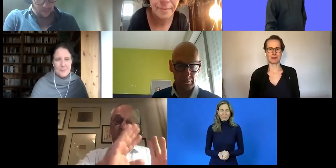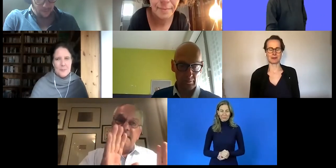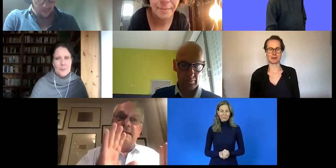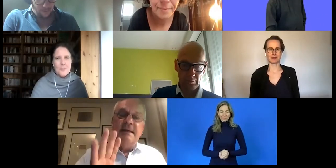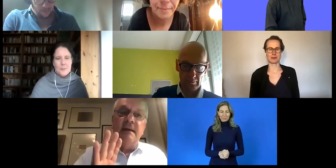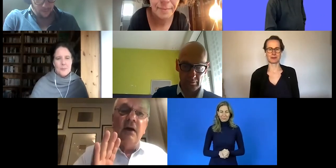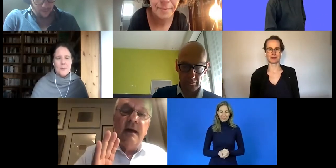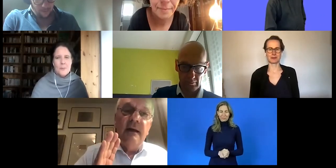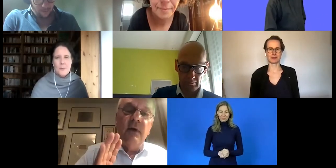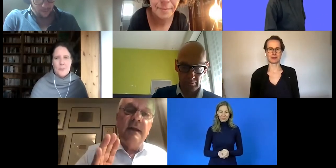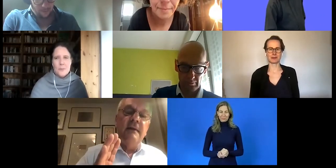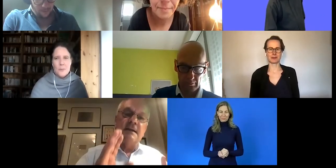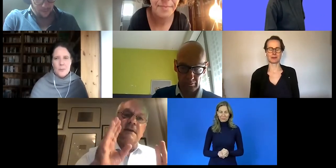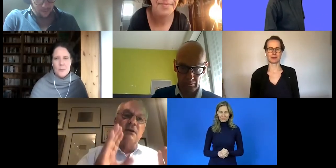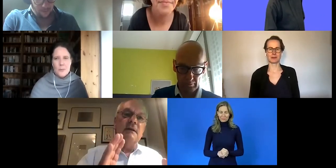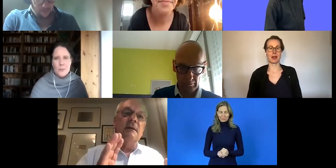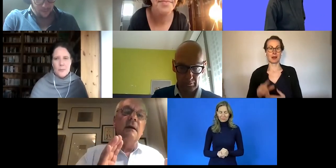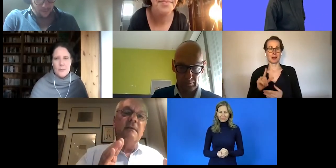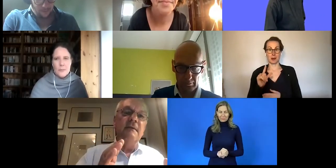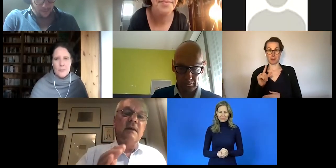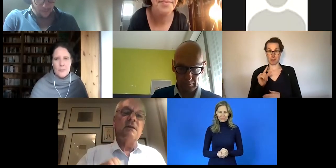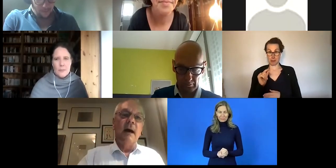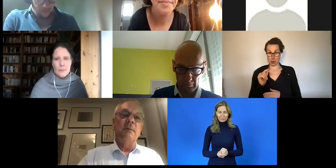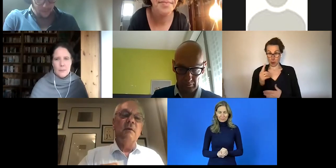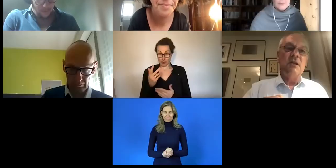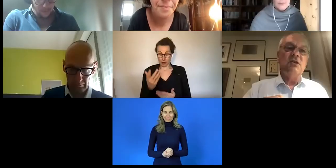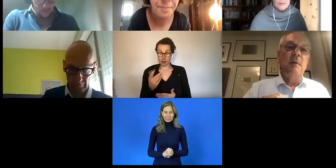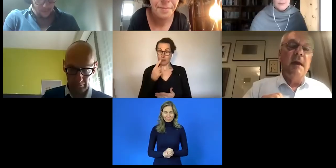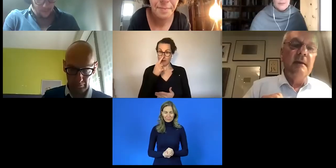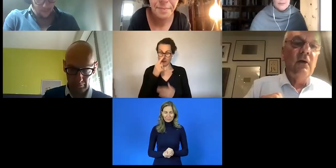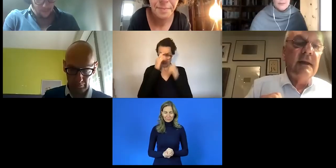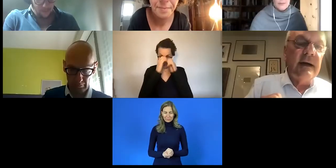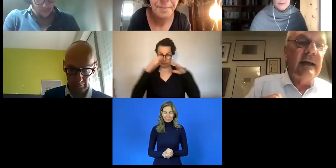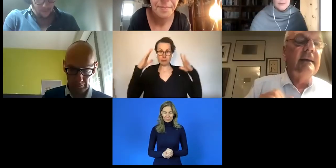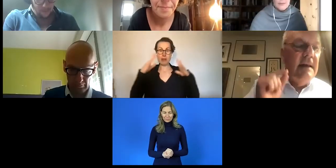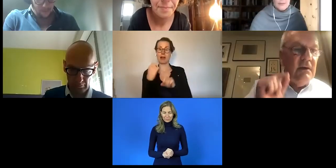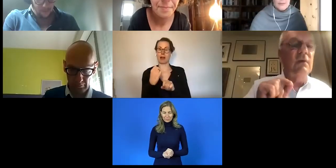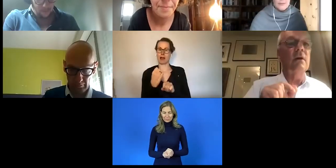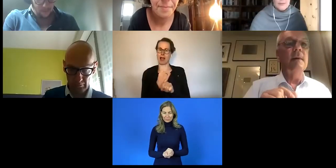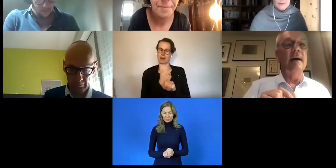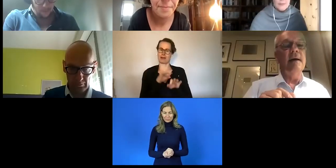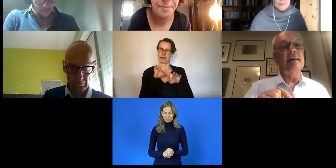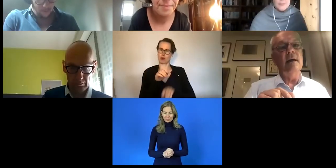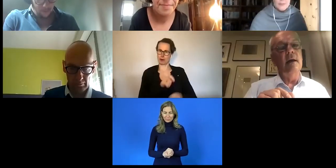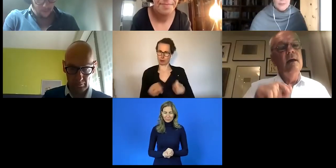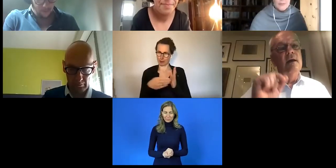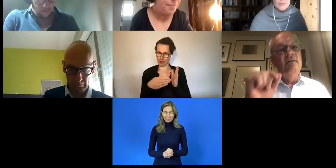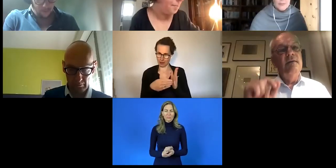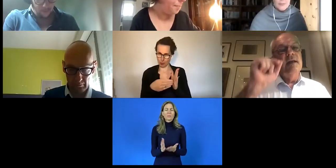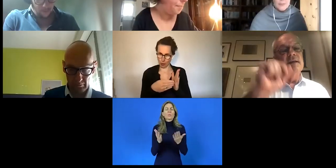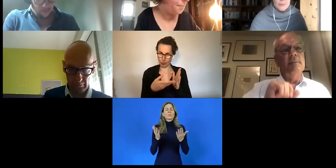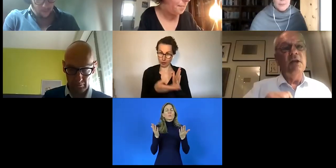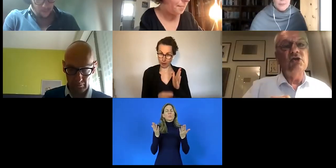Und diese neuen Entwicklungen... Also, sollten, wenn wir jetzt über Arbeit für Menschen mit Behinderung nachdenken, nicht nur darüber nachdenken,